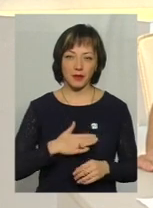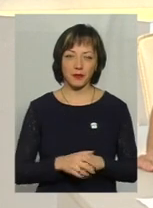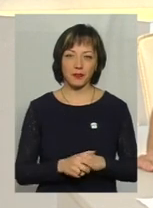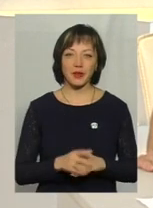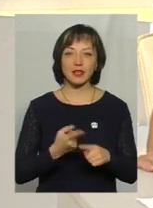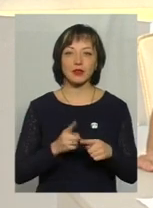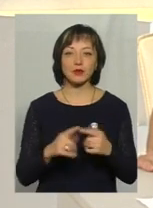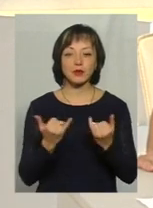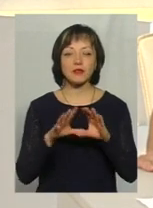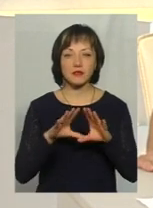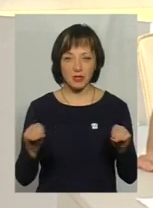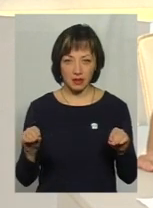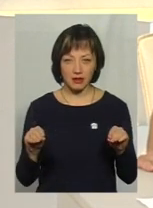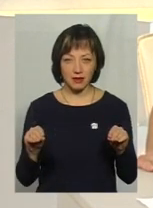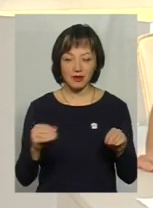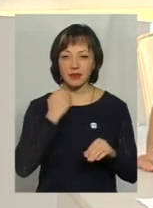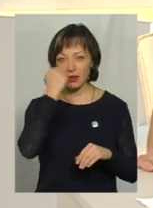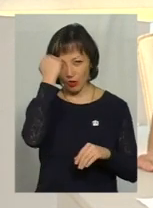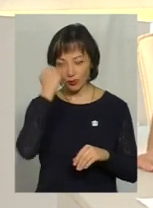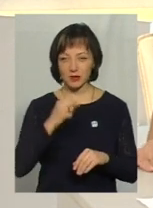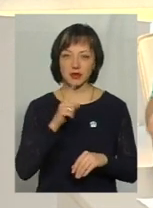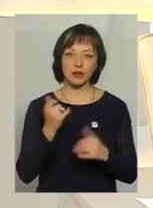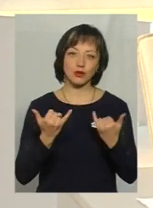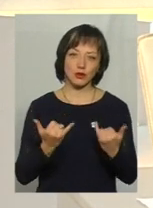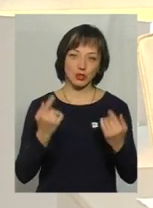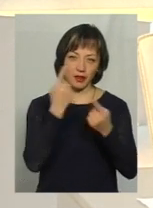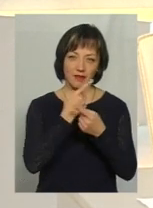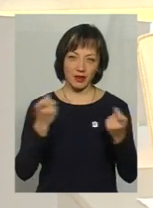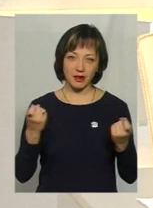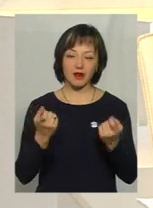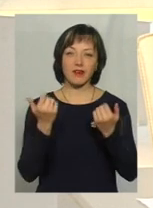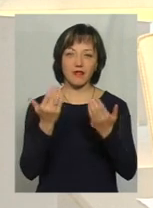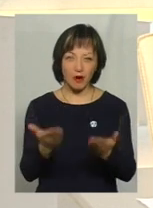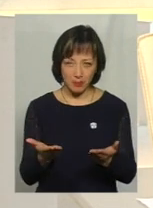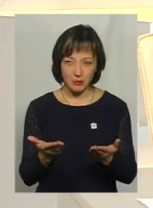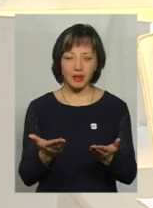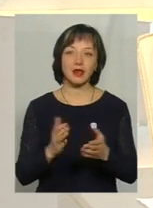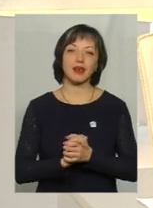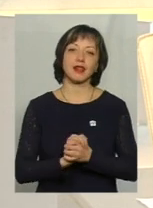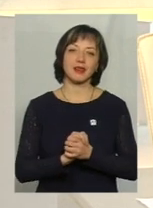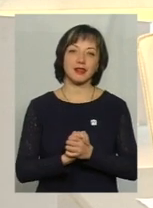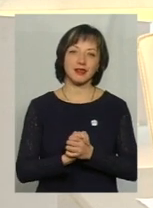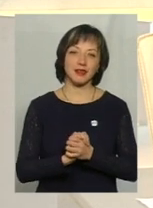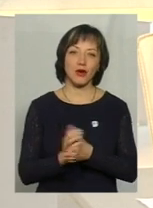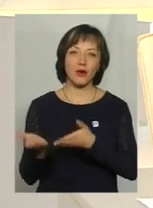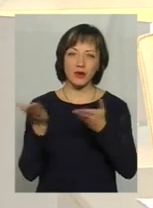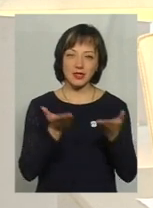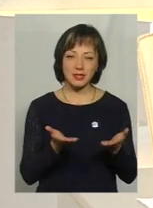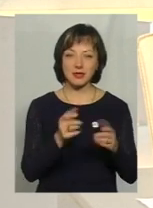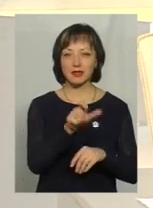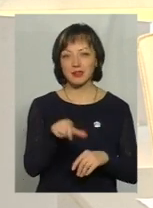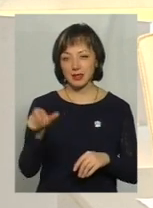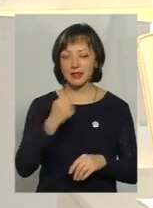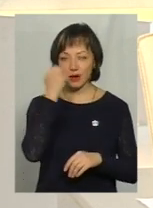На цьому сьогодні все. Дякую за сьогоднішній ефір. Вам, шановні глядачі, шановні гості,